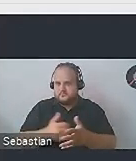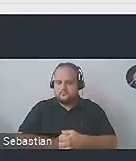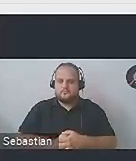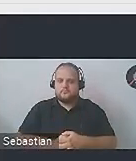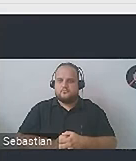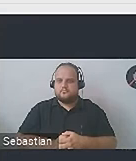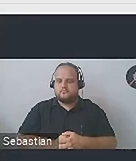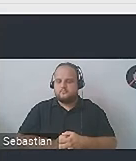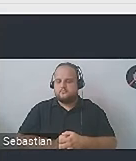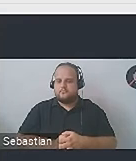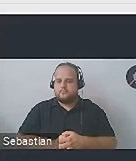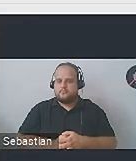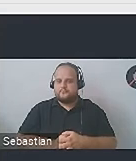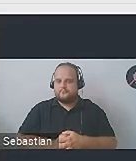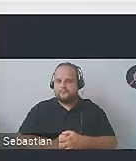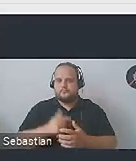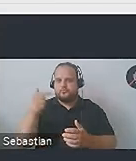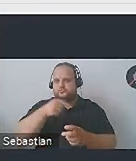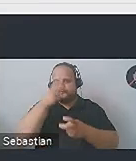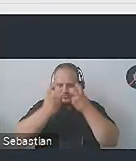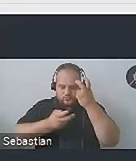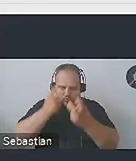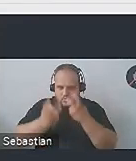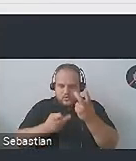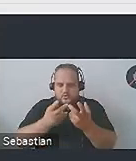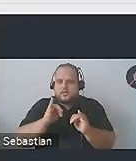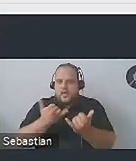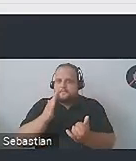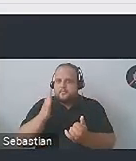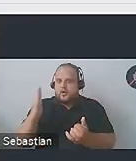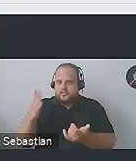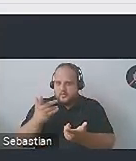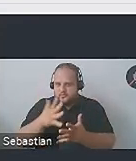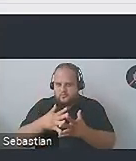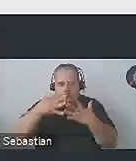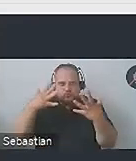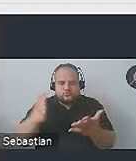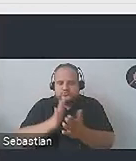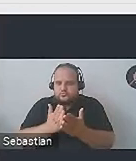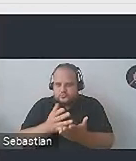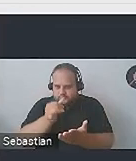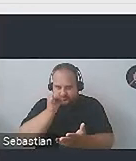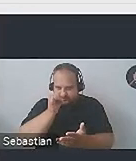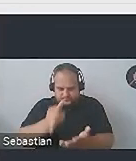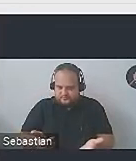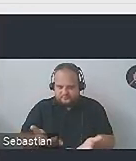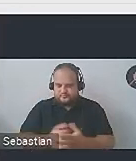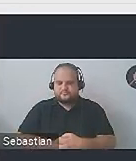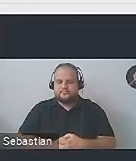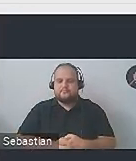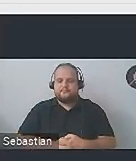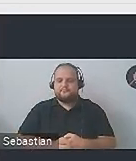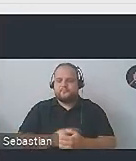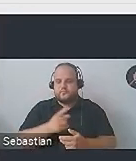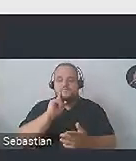danej pozycji książkowej i w tym musimy wyszukać poszukiwaną książkę. No przecież to byłoby nie do przebrnięcia, prawda? Więc